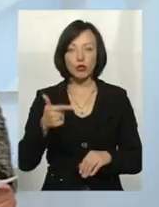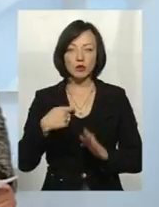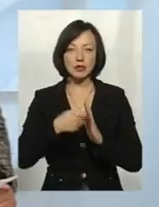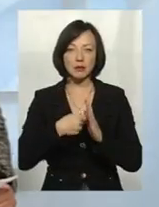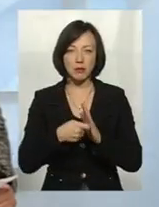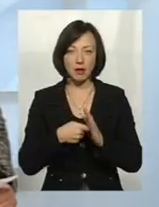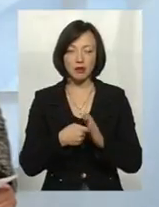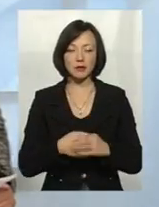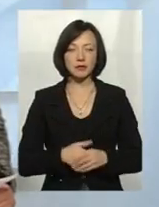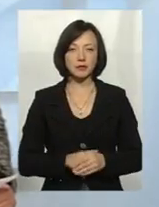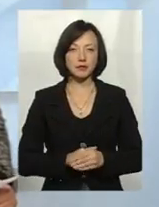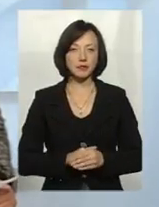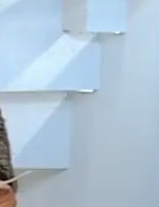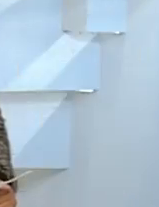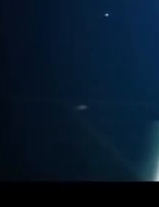Знімали мої колеги, будь ласка.